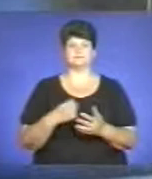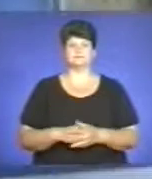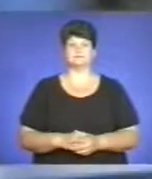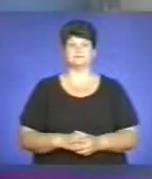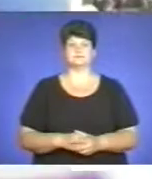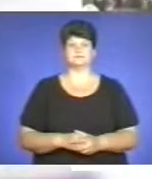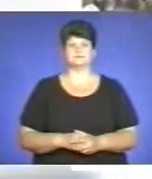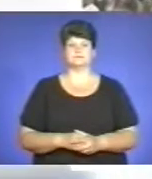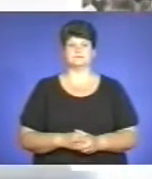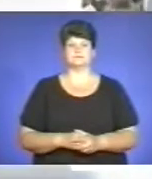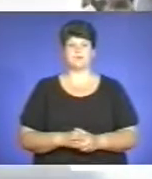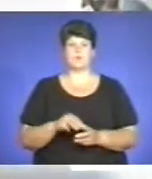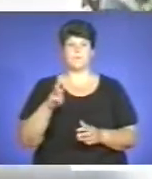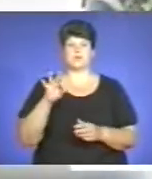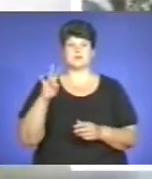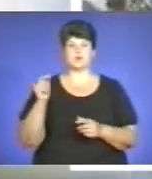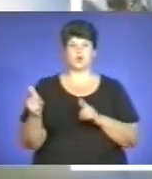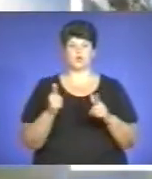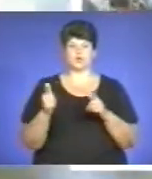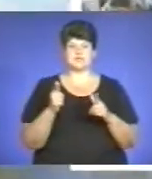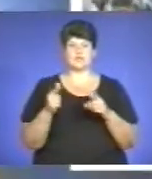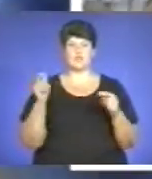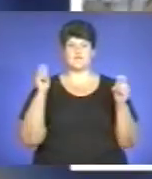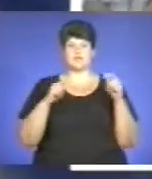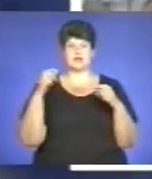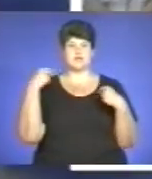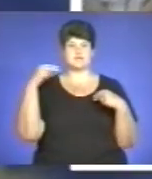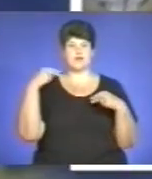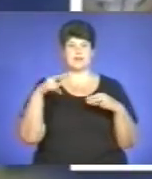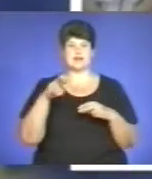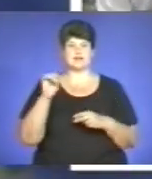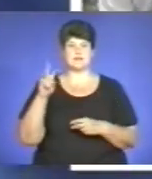У Монастирськах готуються до фестивалю «Дзвони Лемківщини».